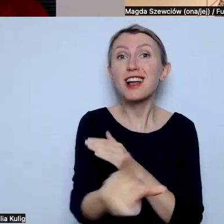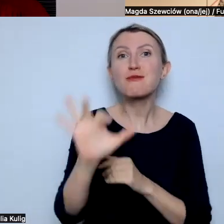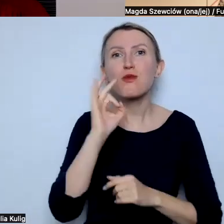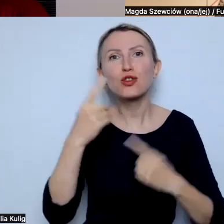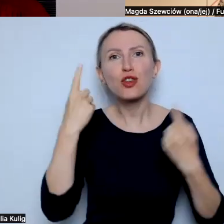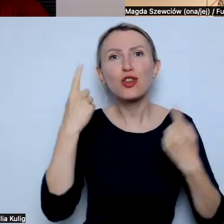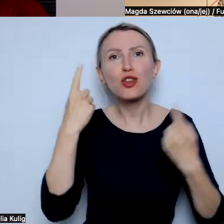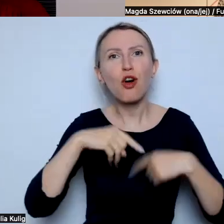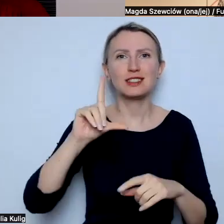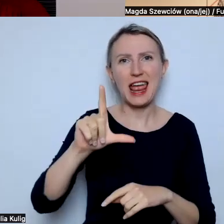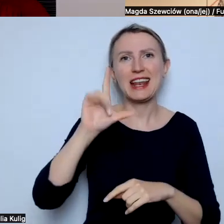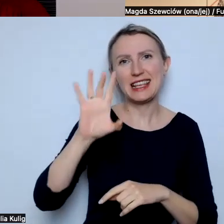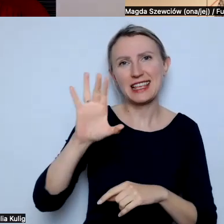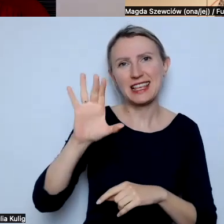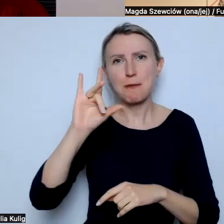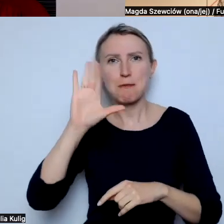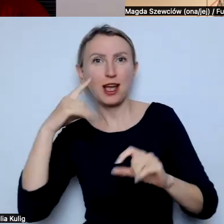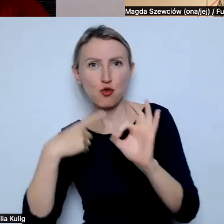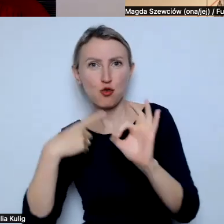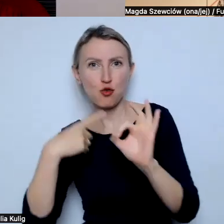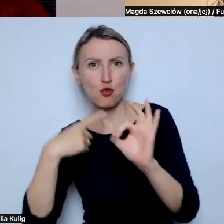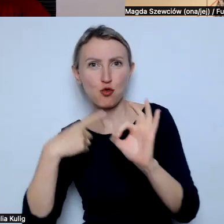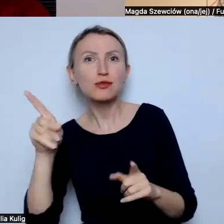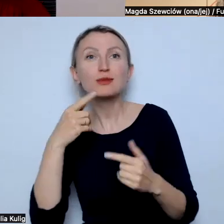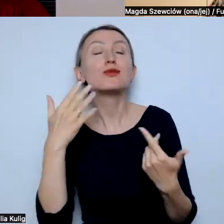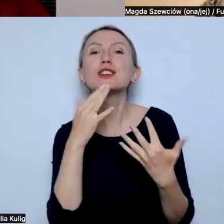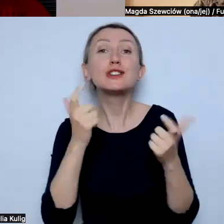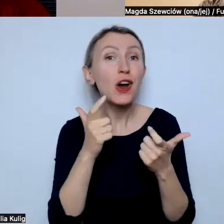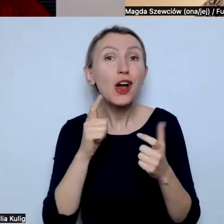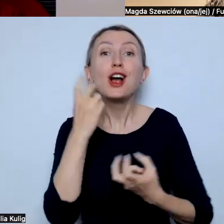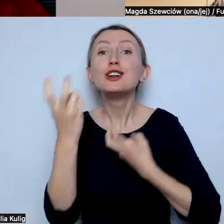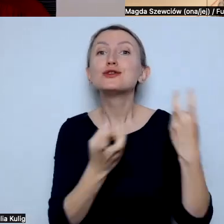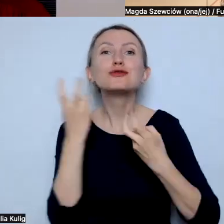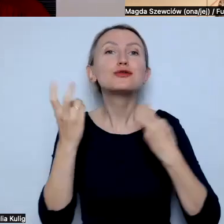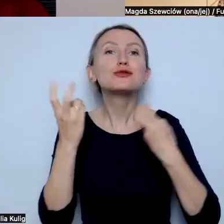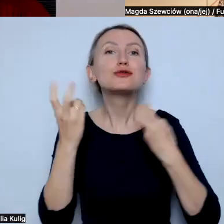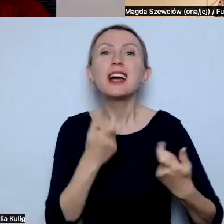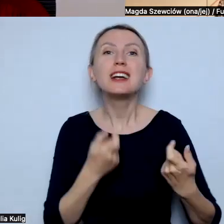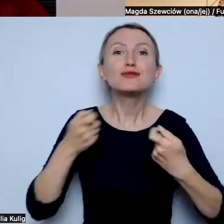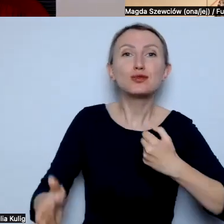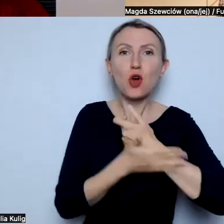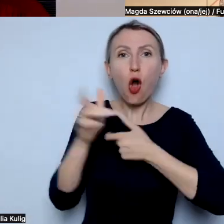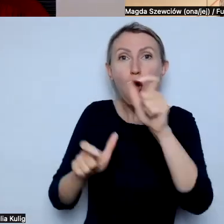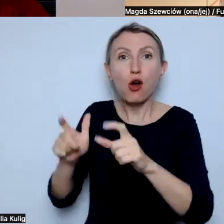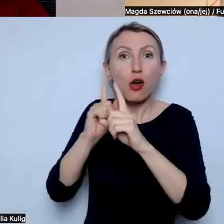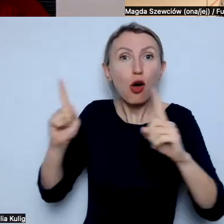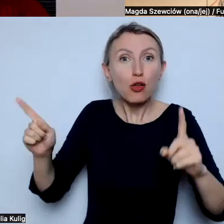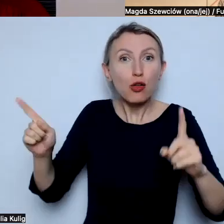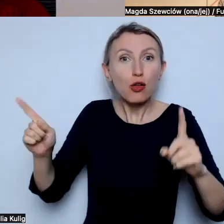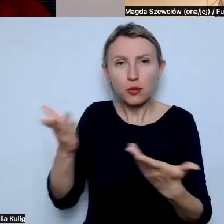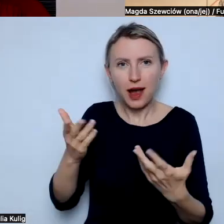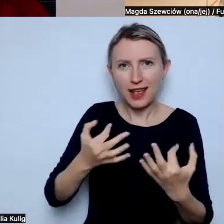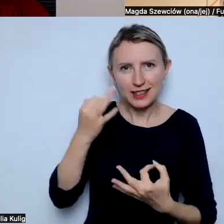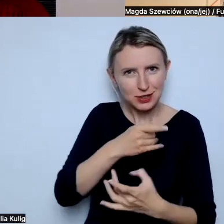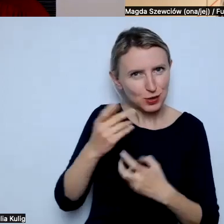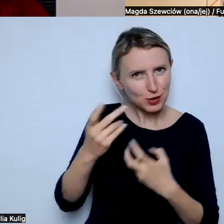społeczności LGBTQ+, no to mówię, szukajcie sojuszników sojuszniczych w swojej kadrze pedagogicznej. więc teraz zastanawiam, czy Ty szukasz innych